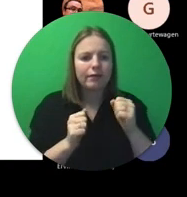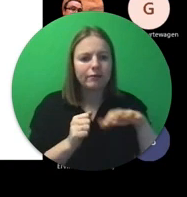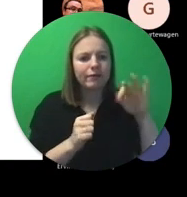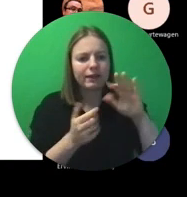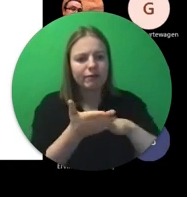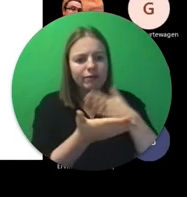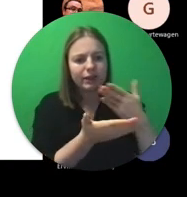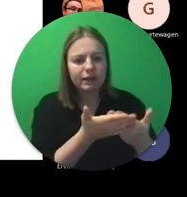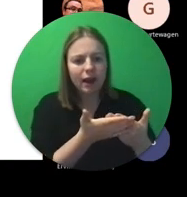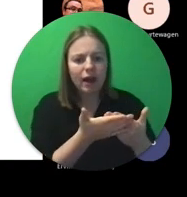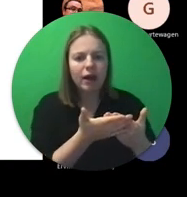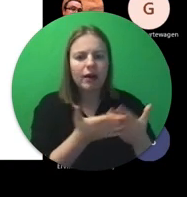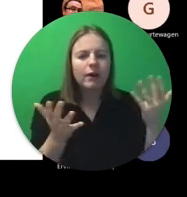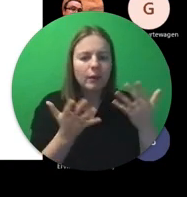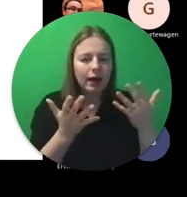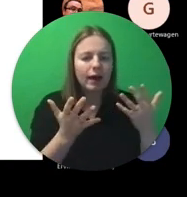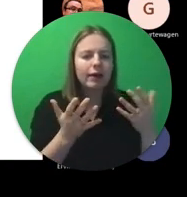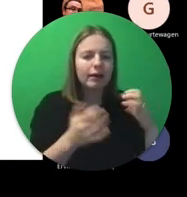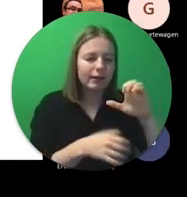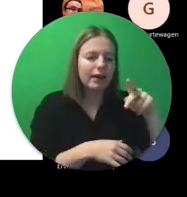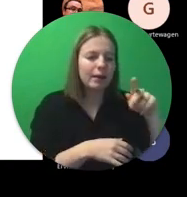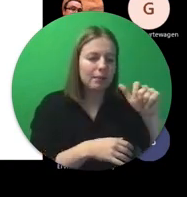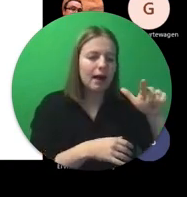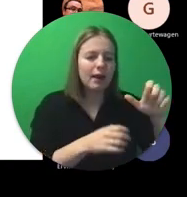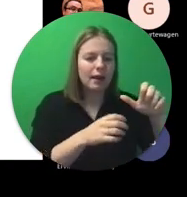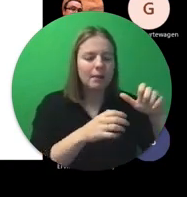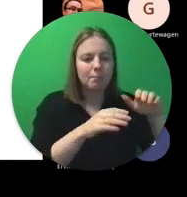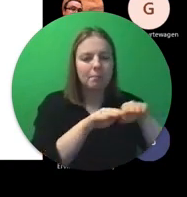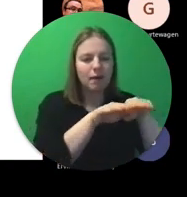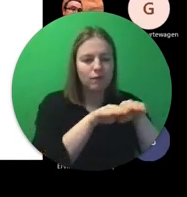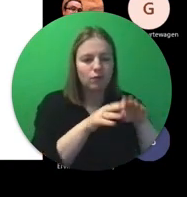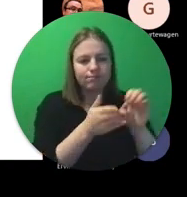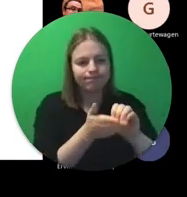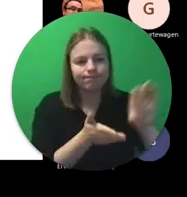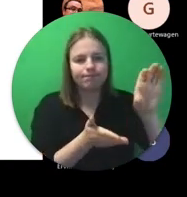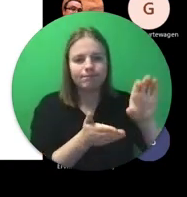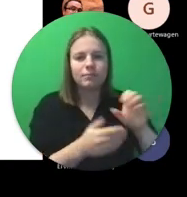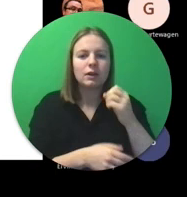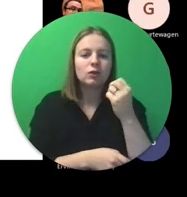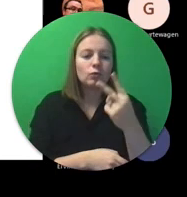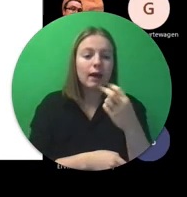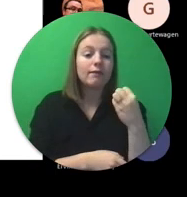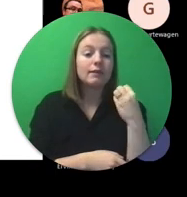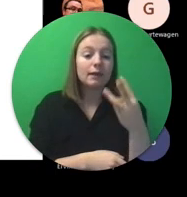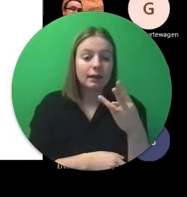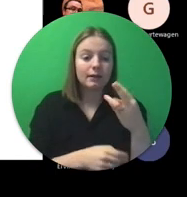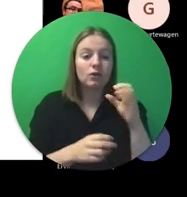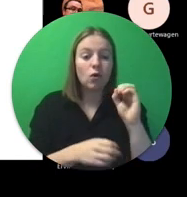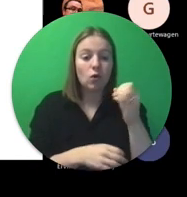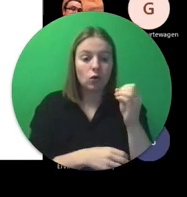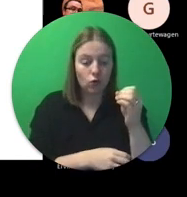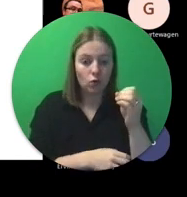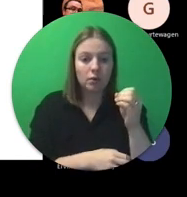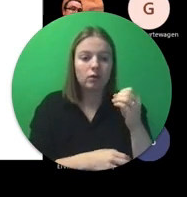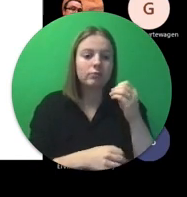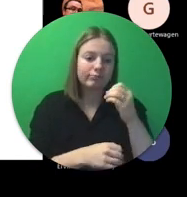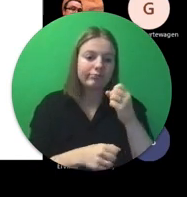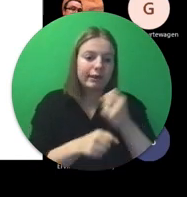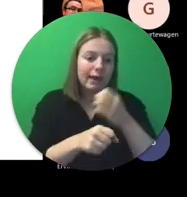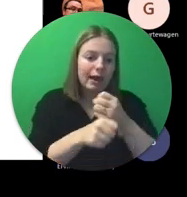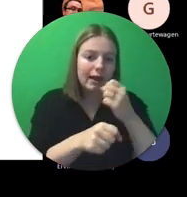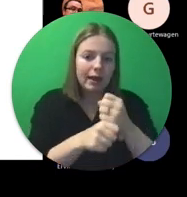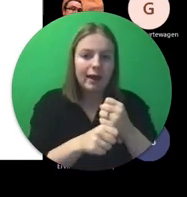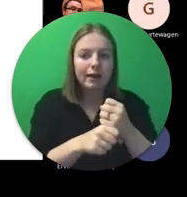conferentie nog kan vinden op het epale platform 12 13 oktober was er een de jaarlijkse